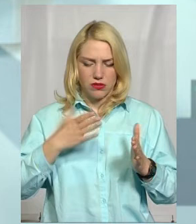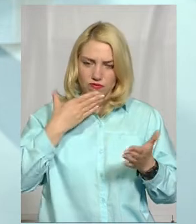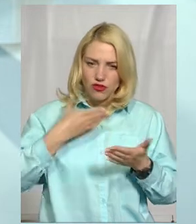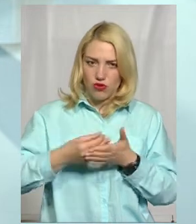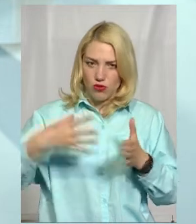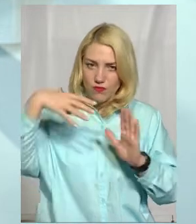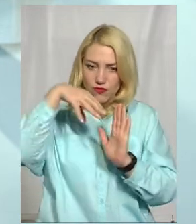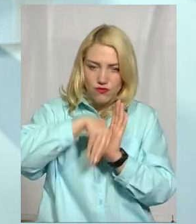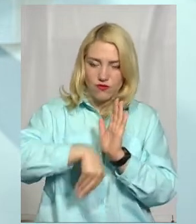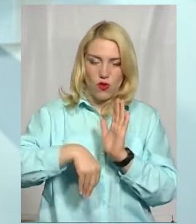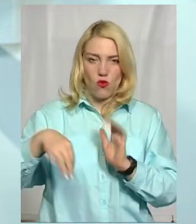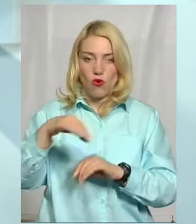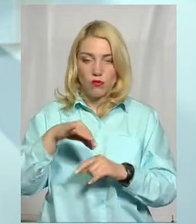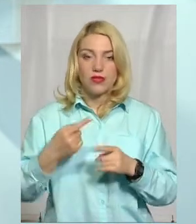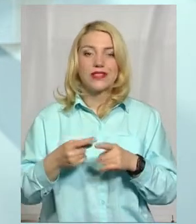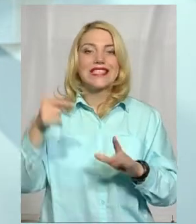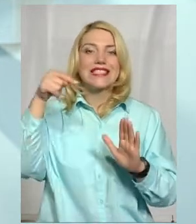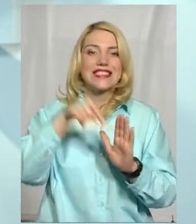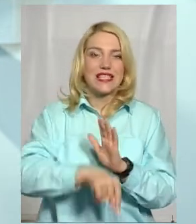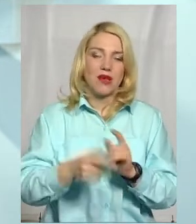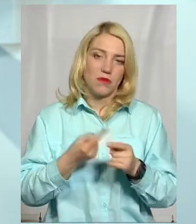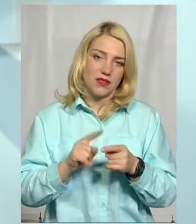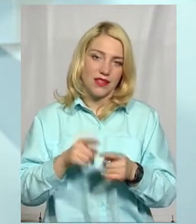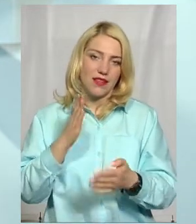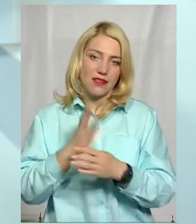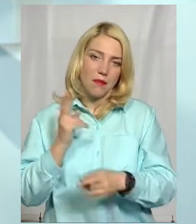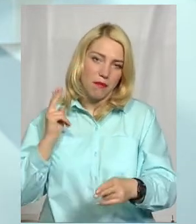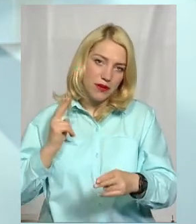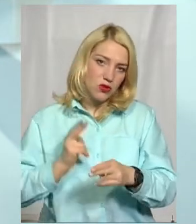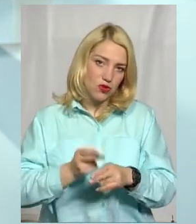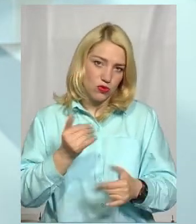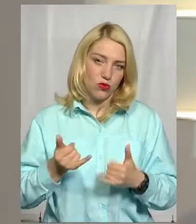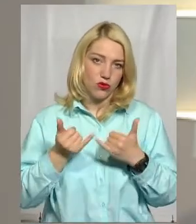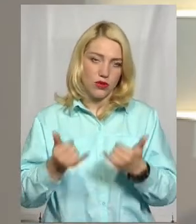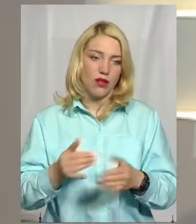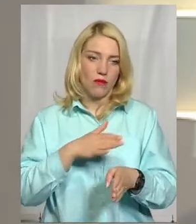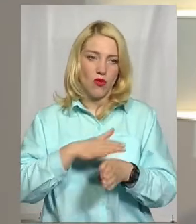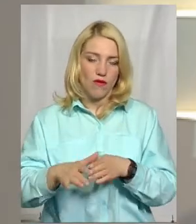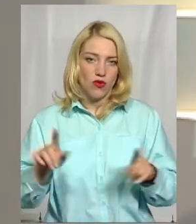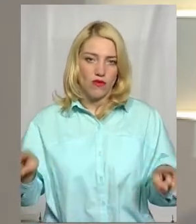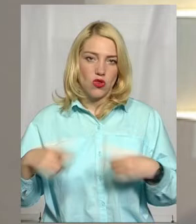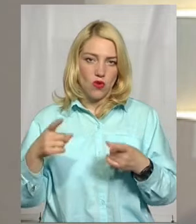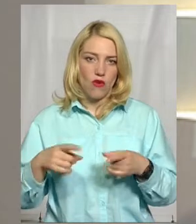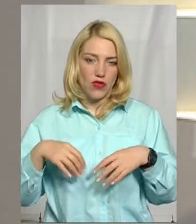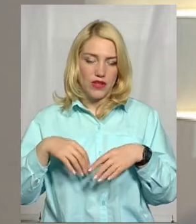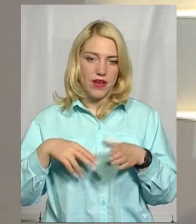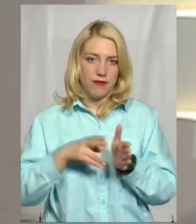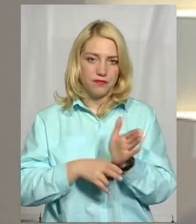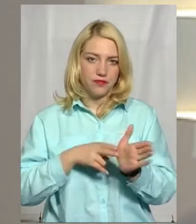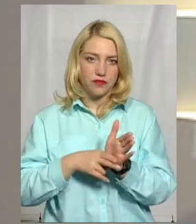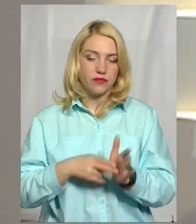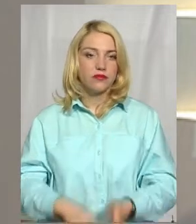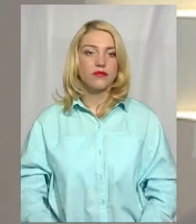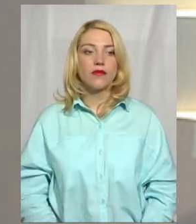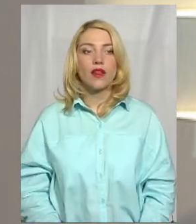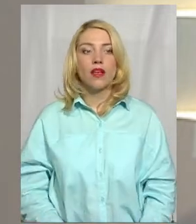області, саме це є перешкодою для повного їх запуску. Дякую вам. І маємо ще один телефонний